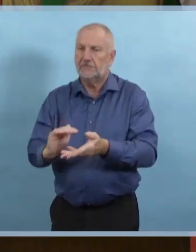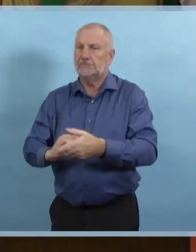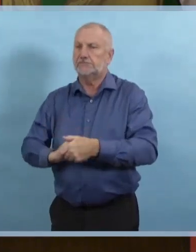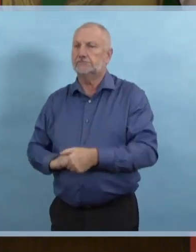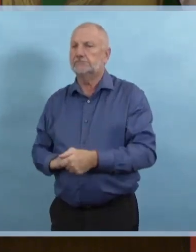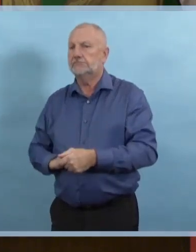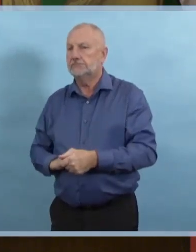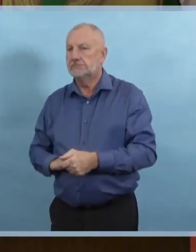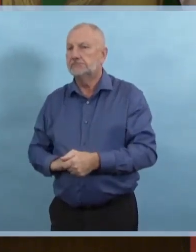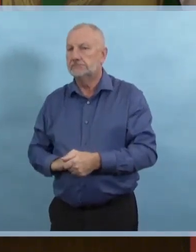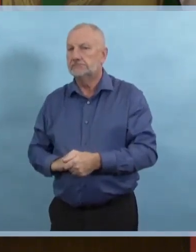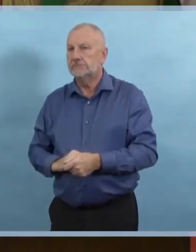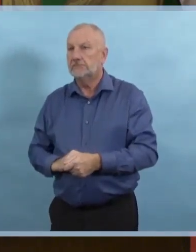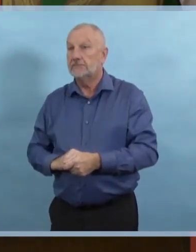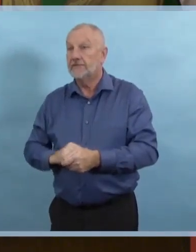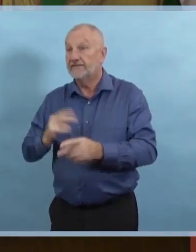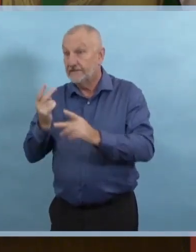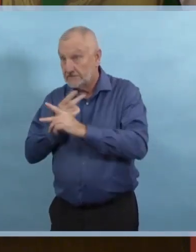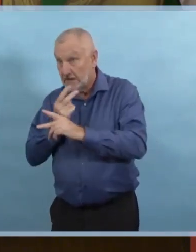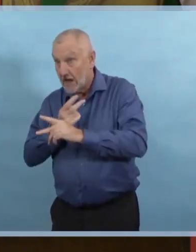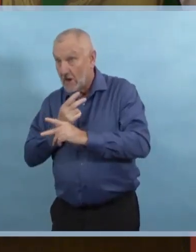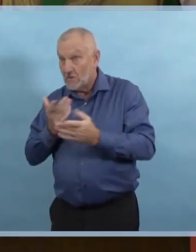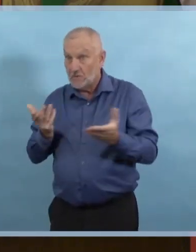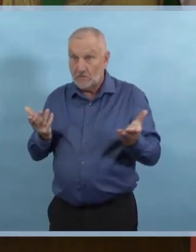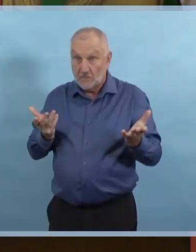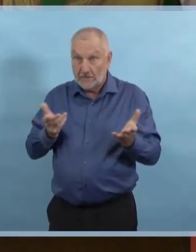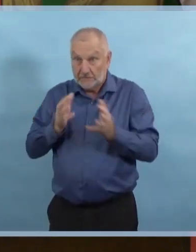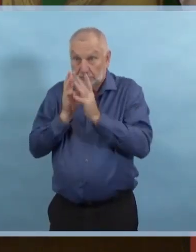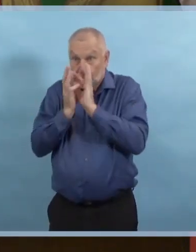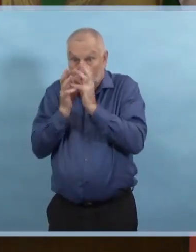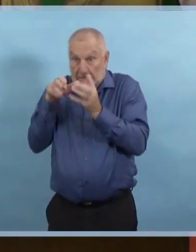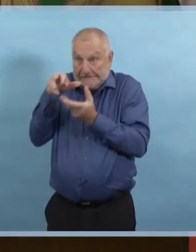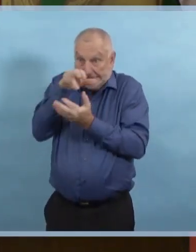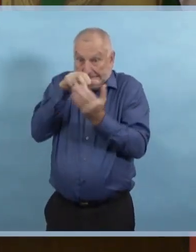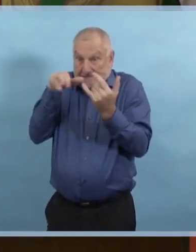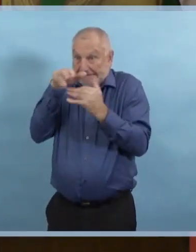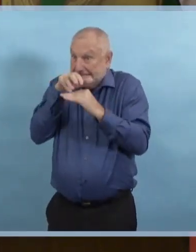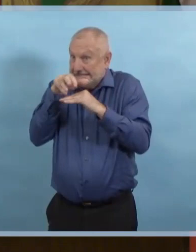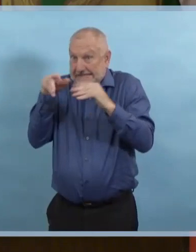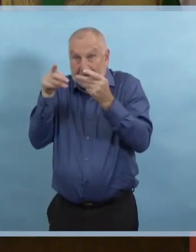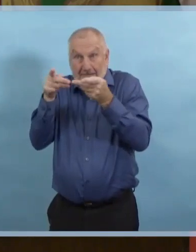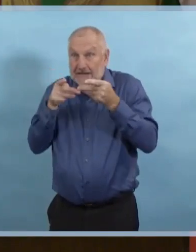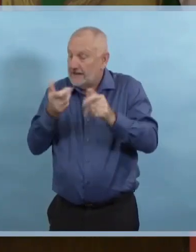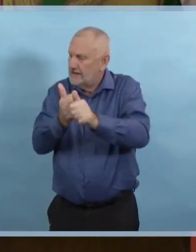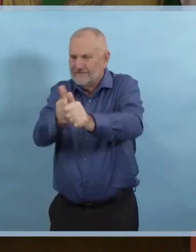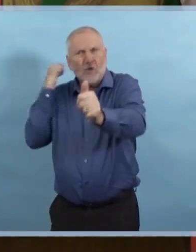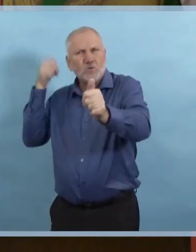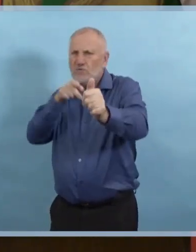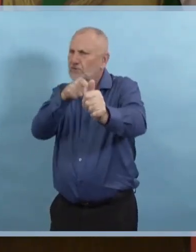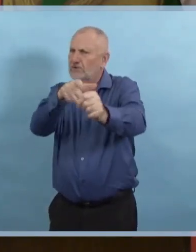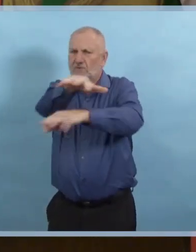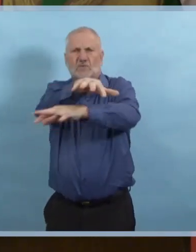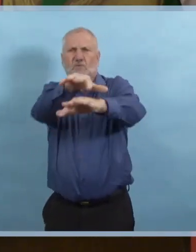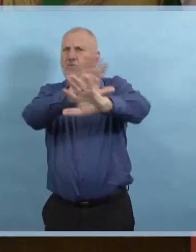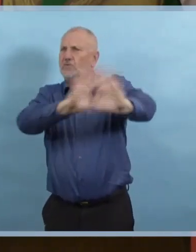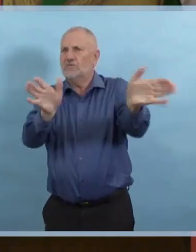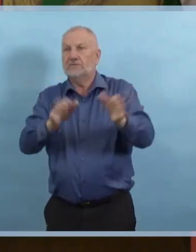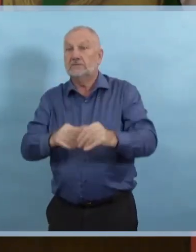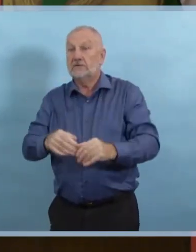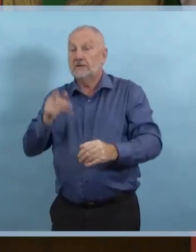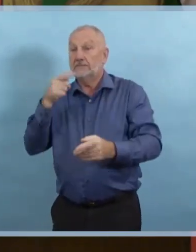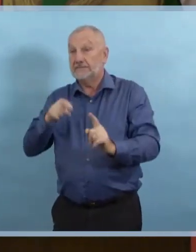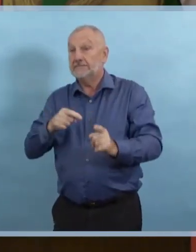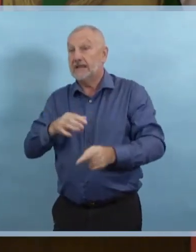Et les gens qui ont plus de risques, les plus de 65 ans, ceux qui ont des affections médicales sous-jacentes, vous devez penser à rester chez vous plus souvent pour